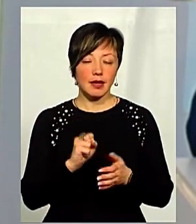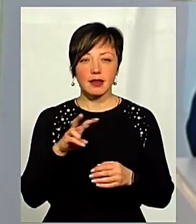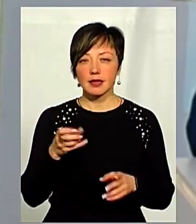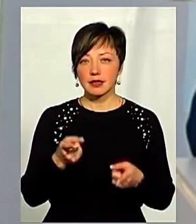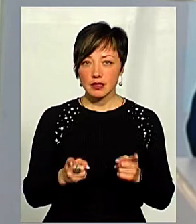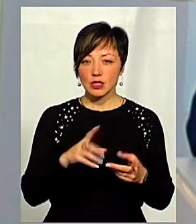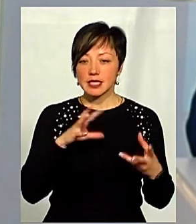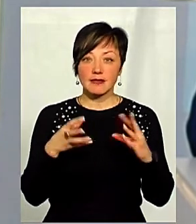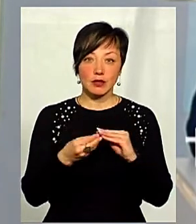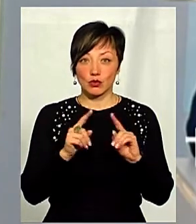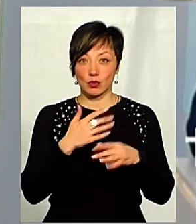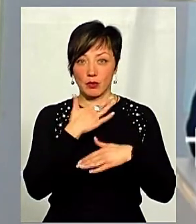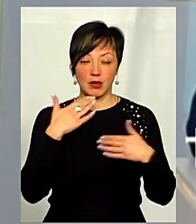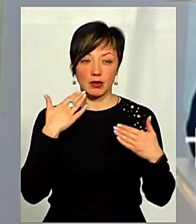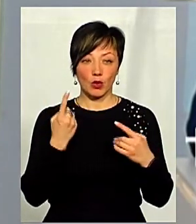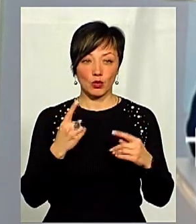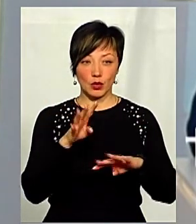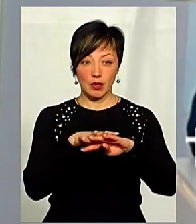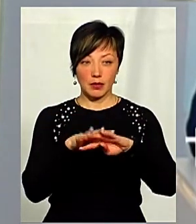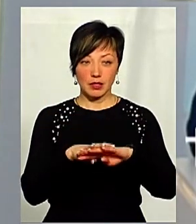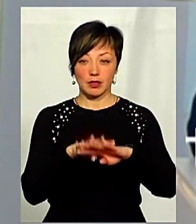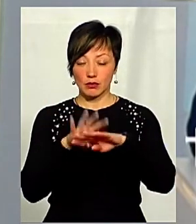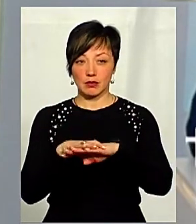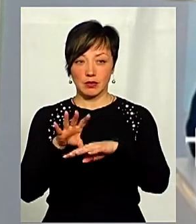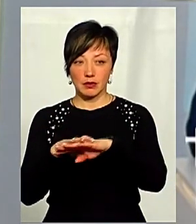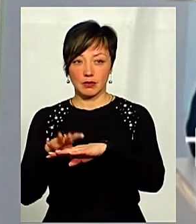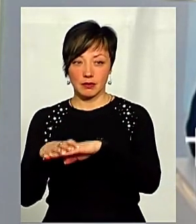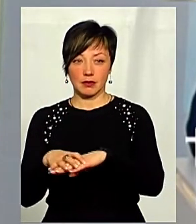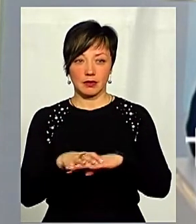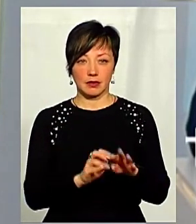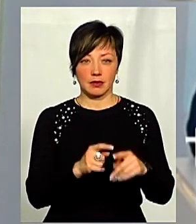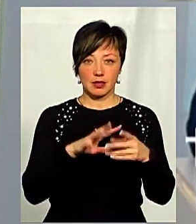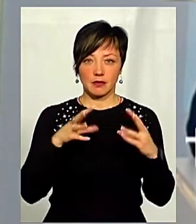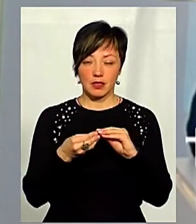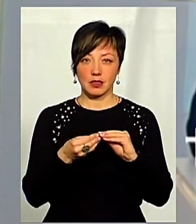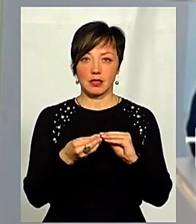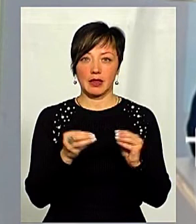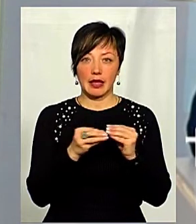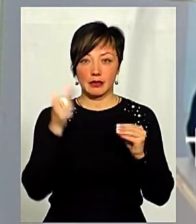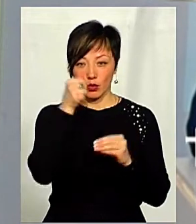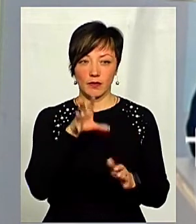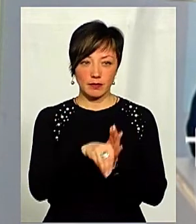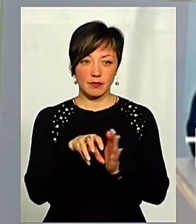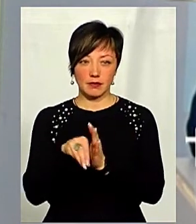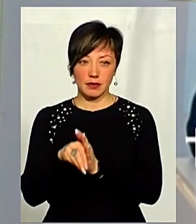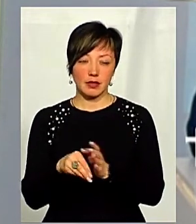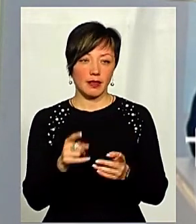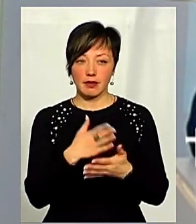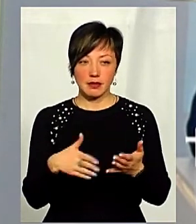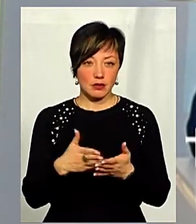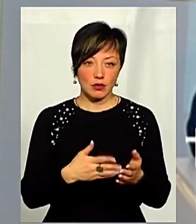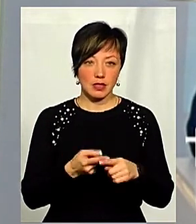але дійсно звітності дуже багато. І на одну табличку подається друга табличка, при цьому ця звітність запроваджувалась протягом 10-тиліть і не